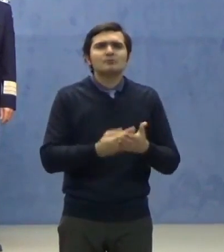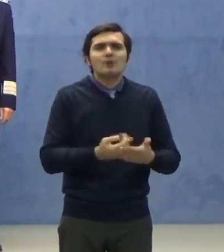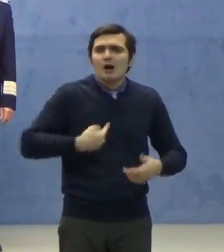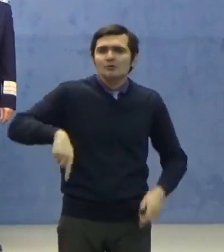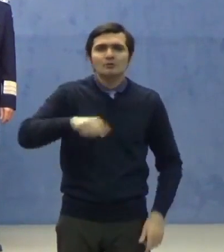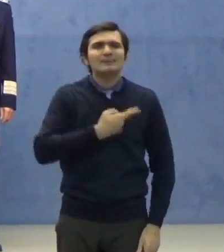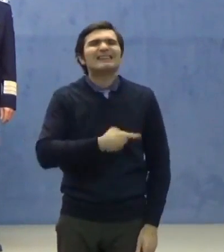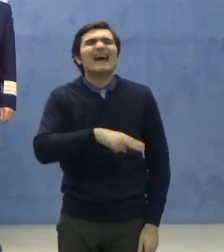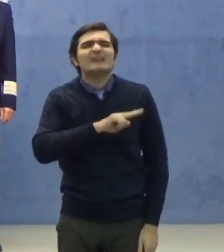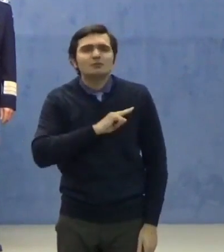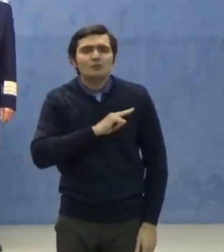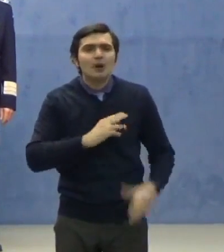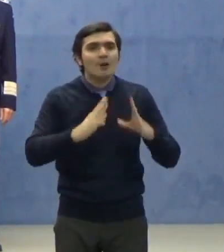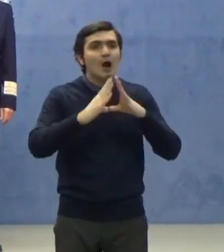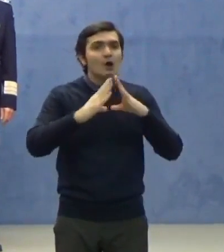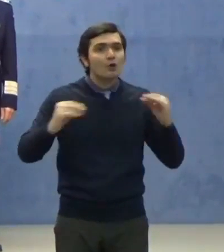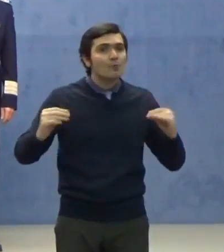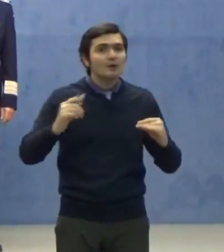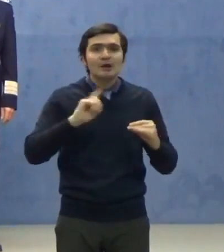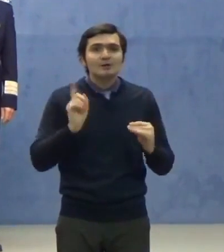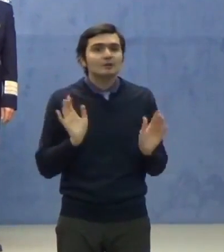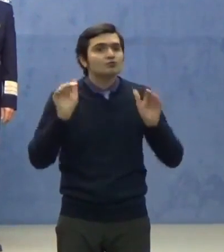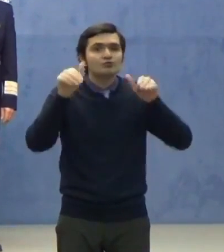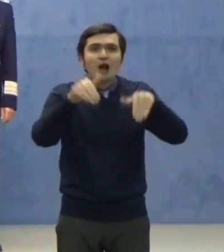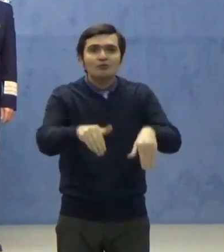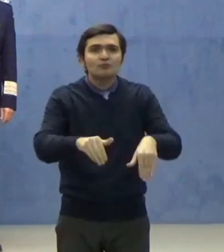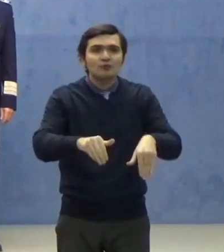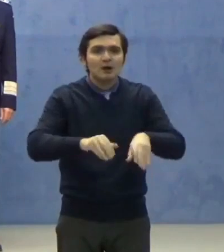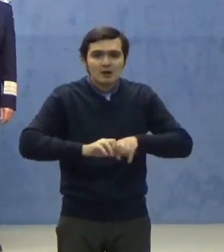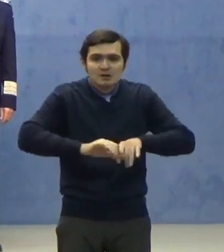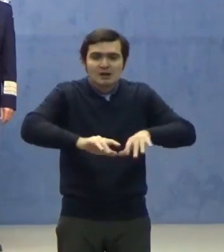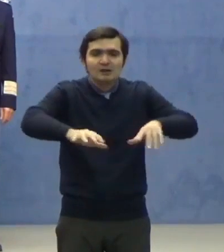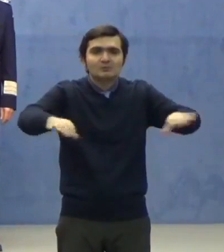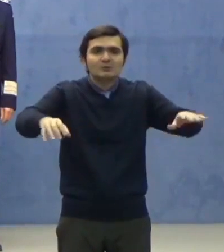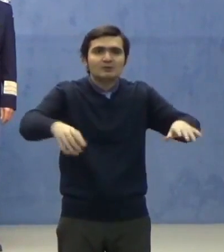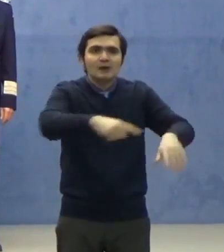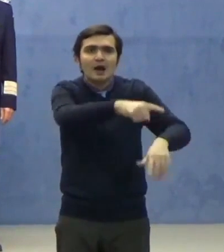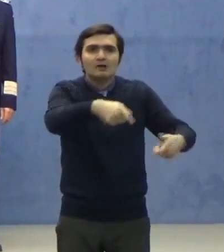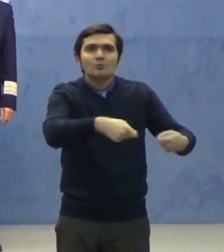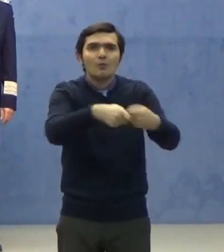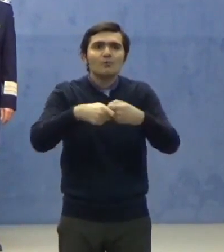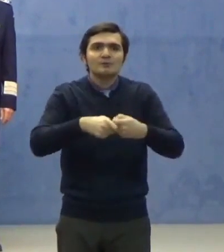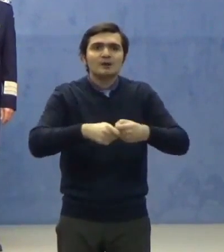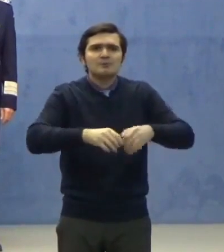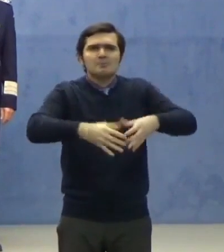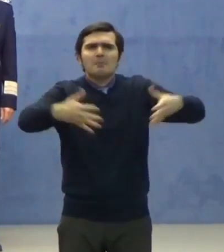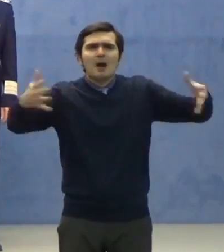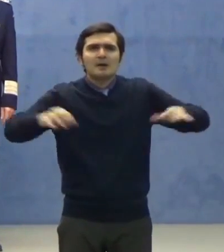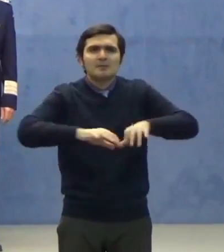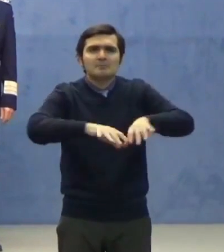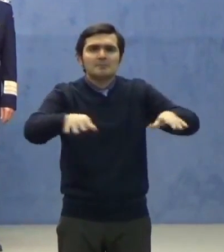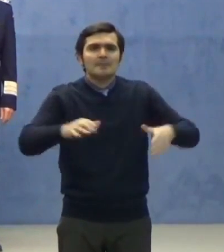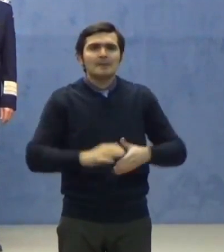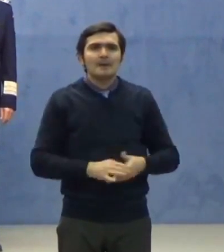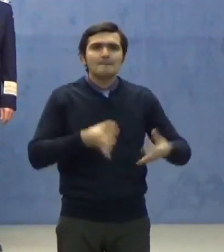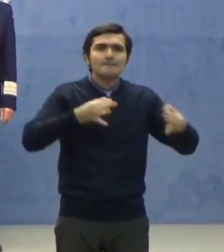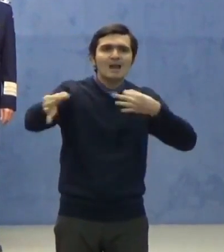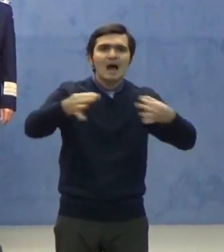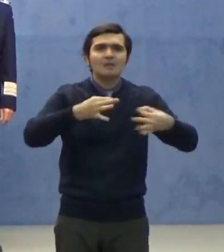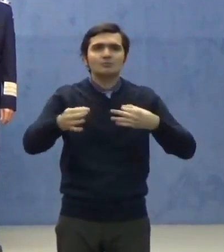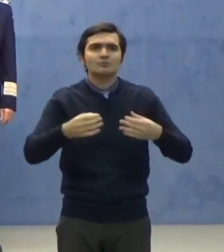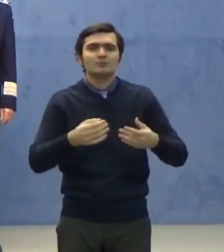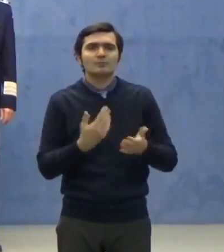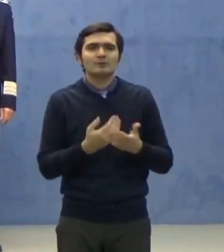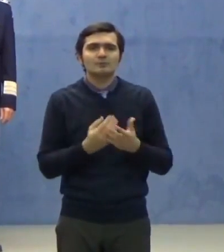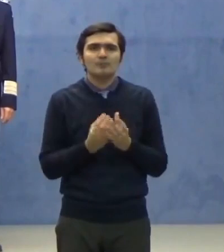asigurăm că în România nu se va ajunge la o răspândire intracomunitară extinsă. Planul de măsuri